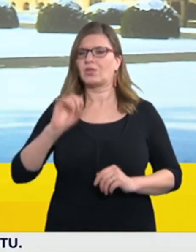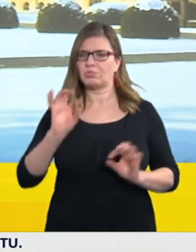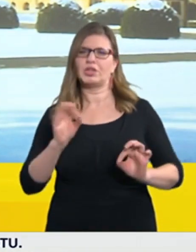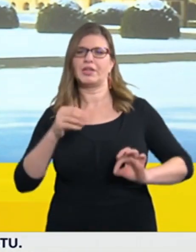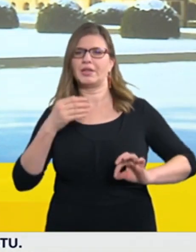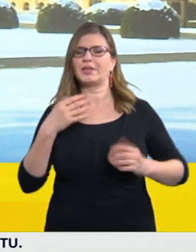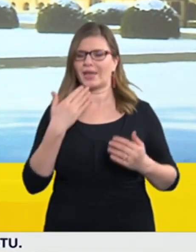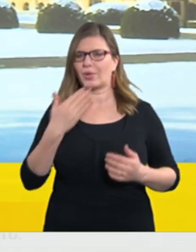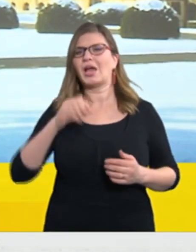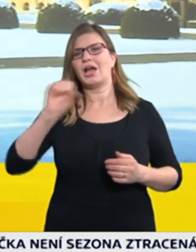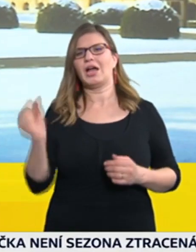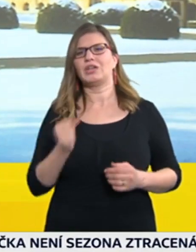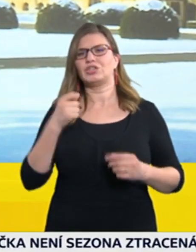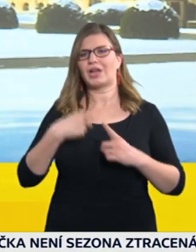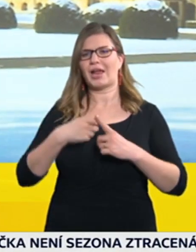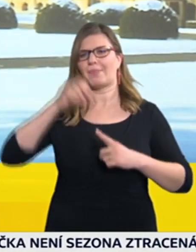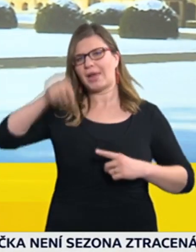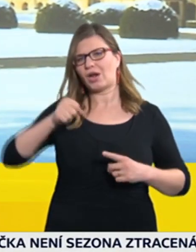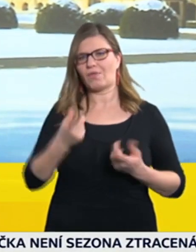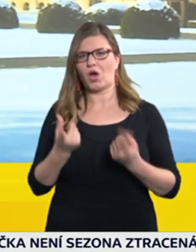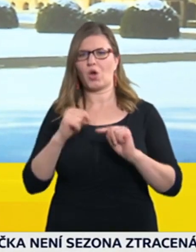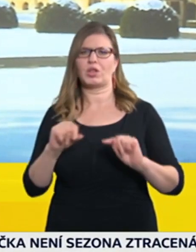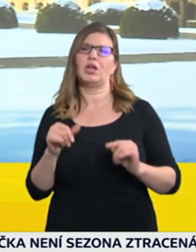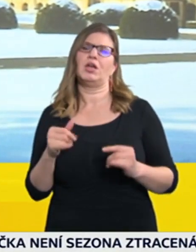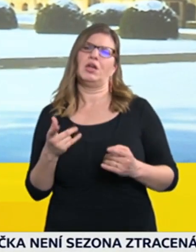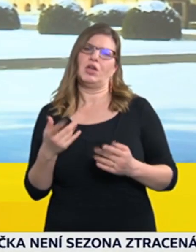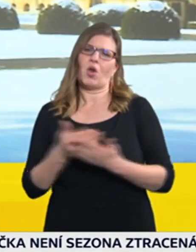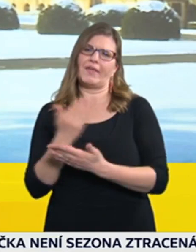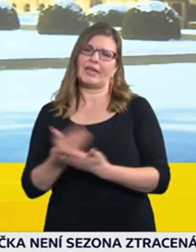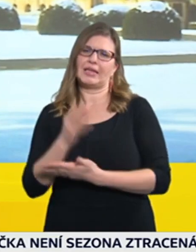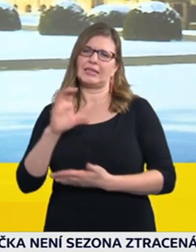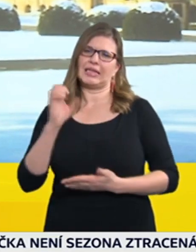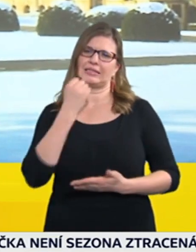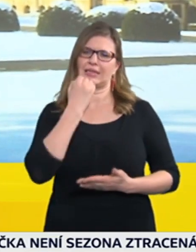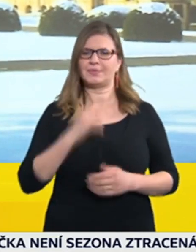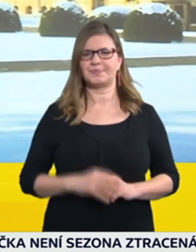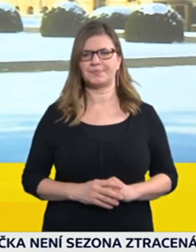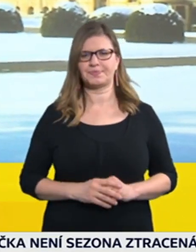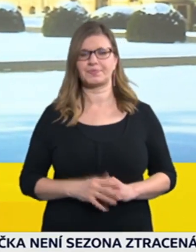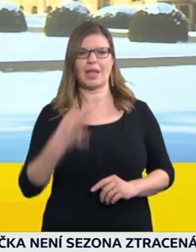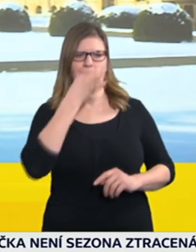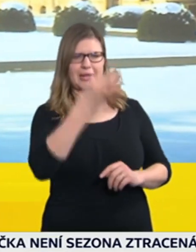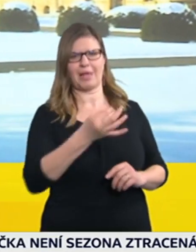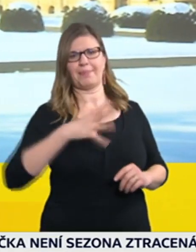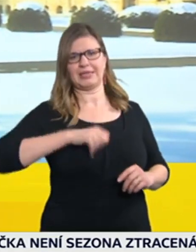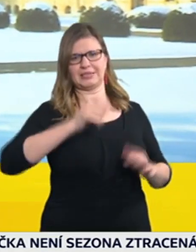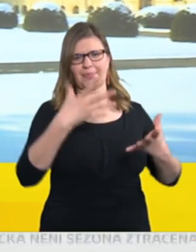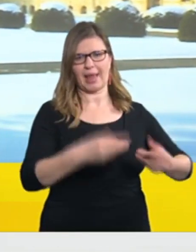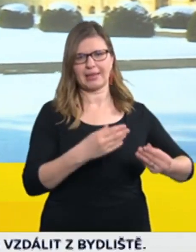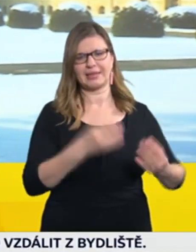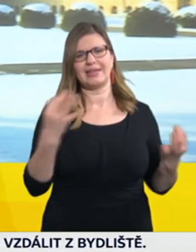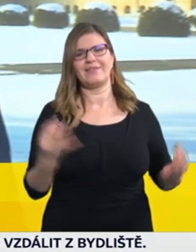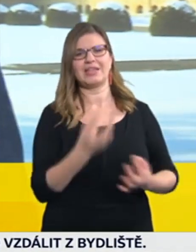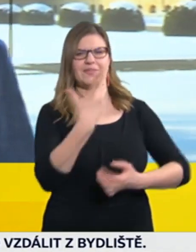Dobrý den, Klara, Baranová, novinky. mám dva dotazy na vás, pane ministře Blatní. První se týká vakcíny od firmy AstraZeneca, tak mě